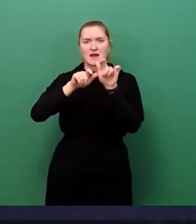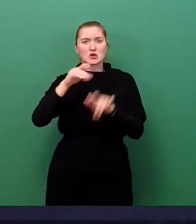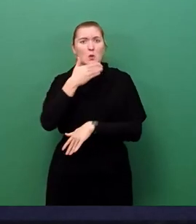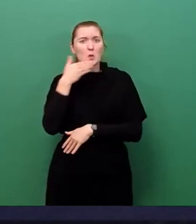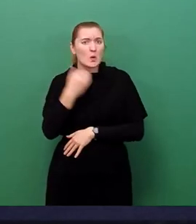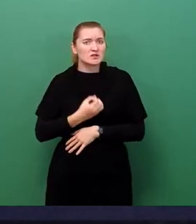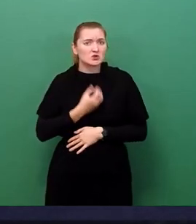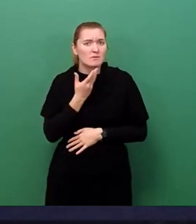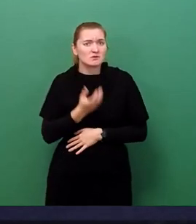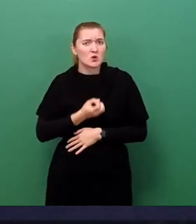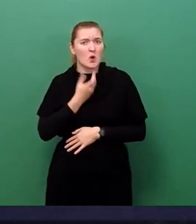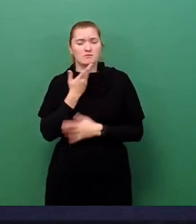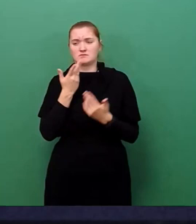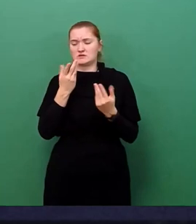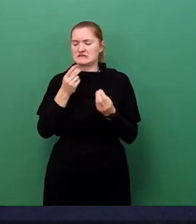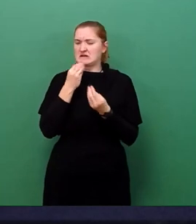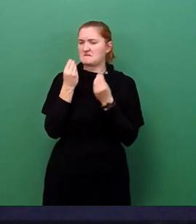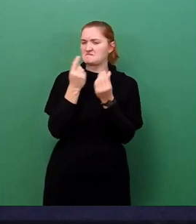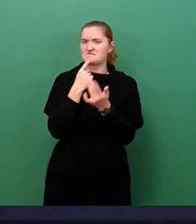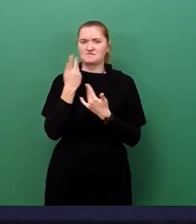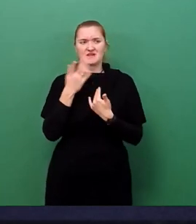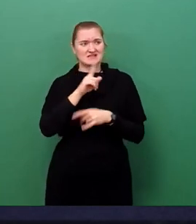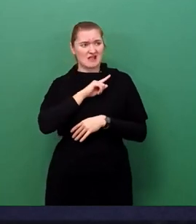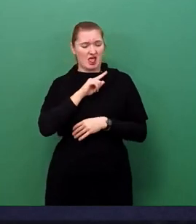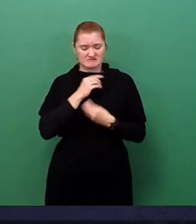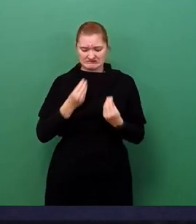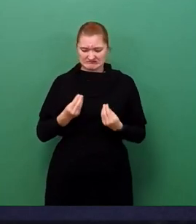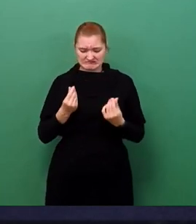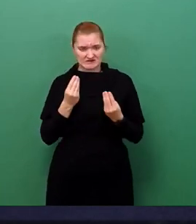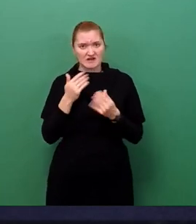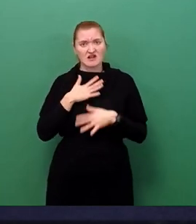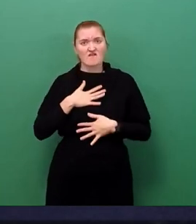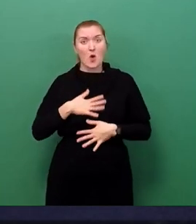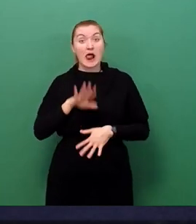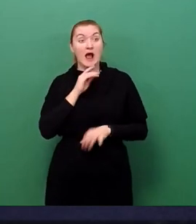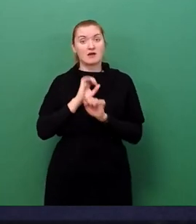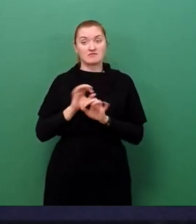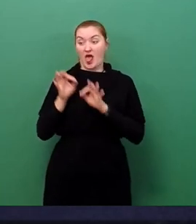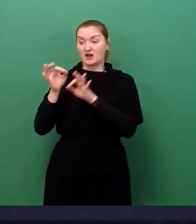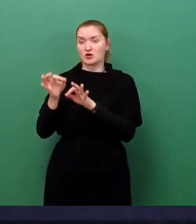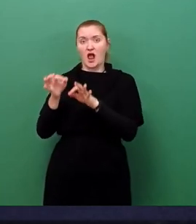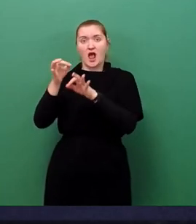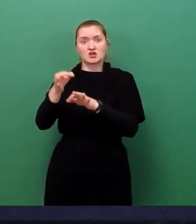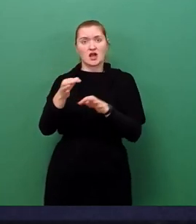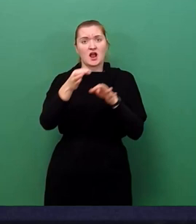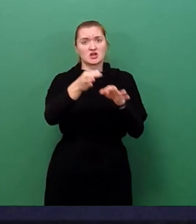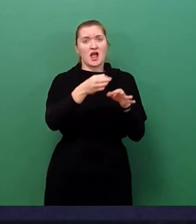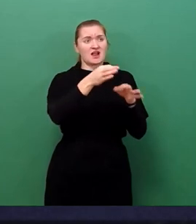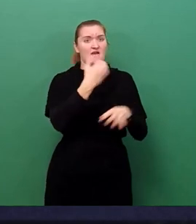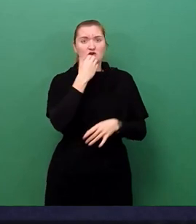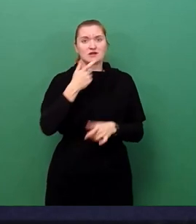den Einzelnen weniger folgenreich waren, aber für seine Umgebung von Relevanz waren zu erkennen.